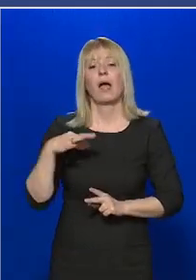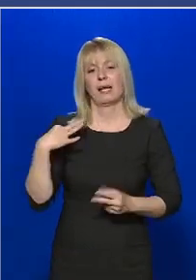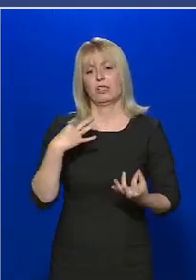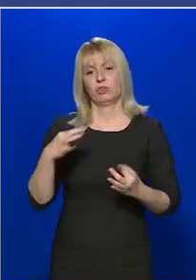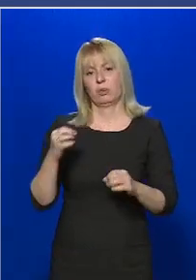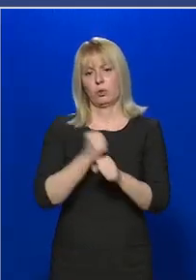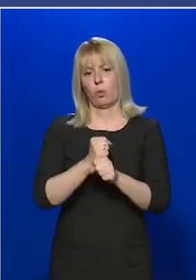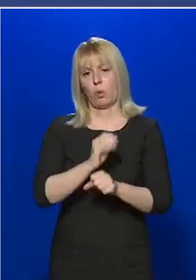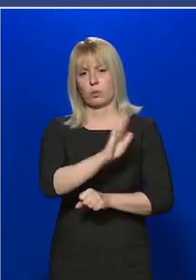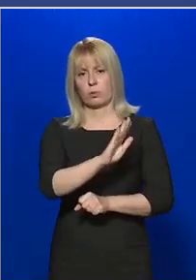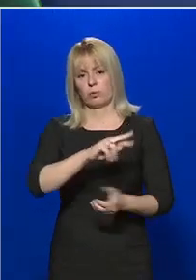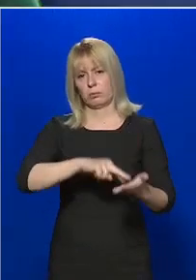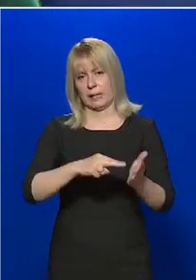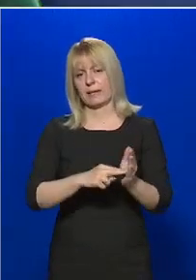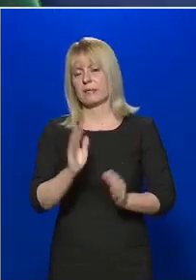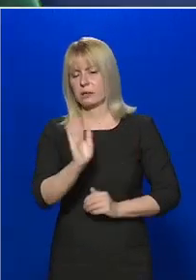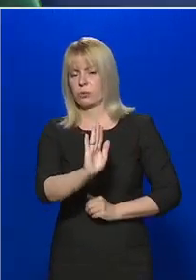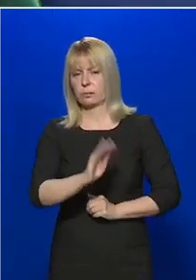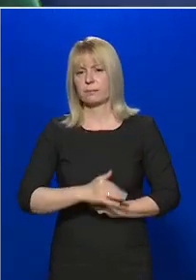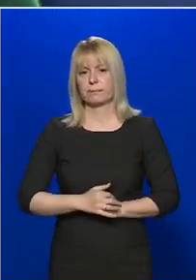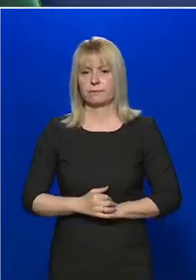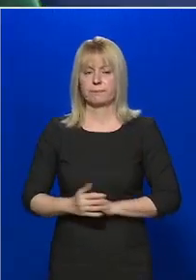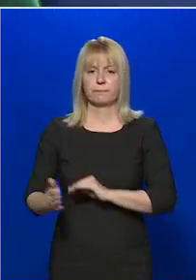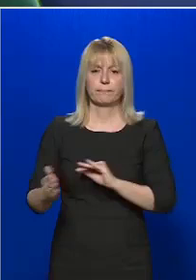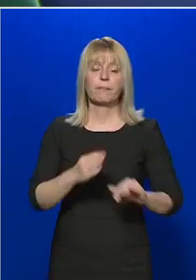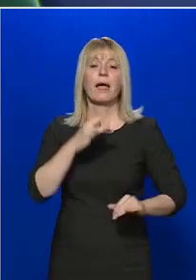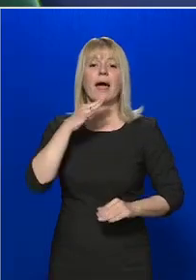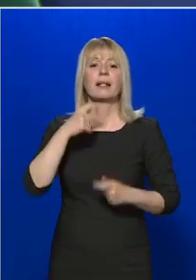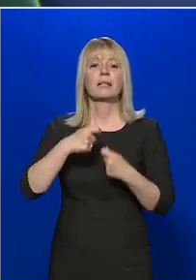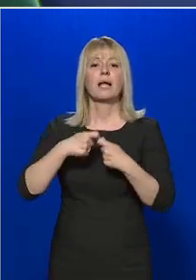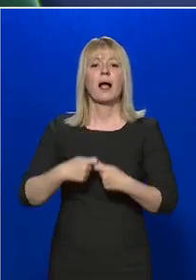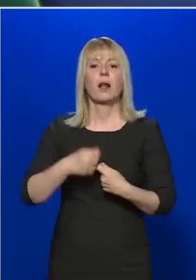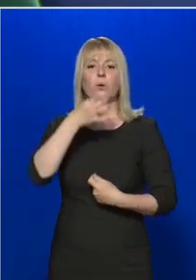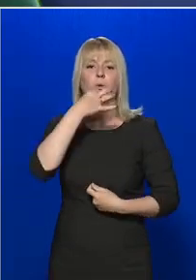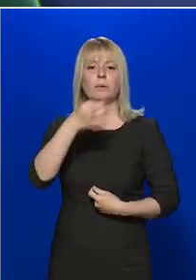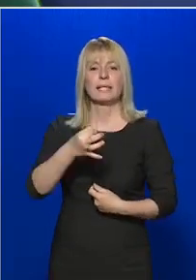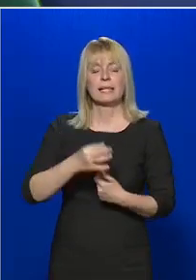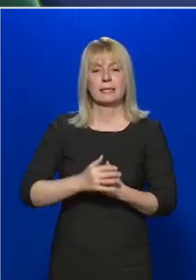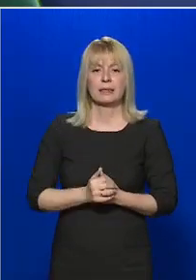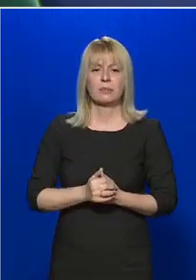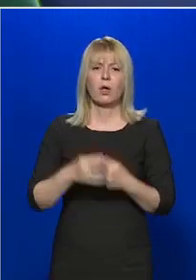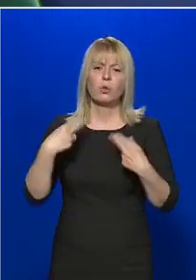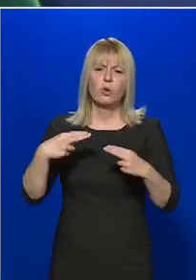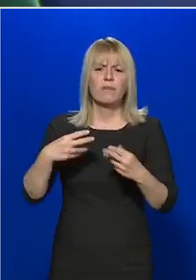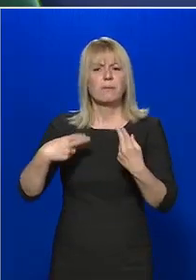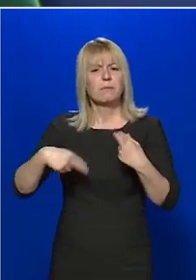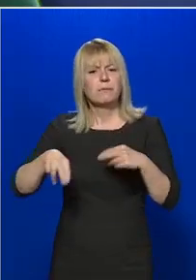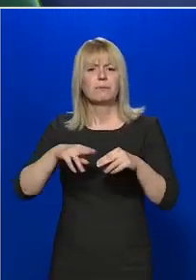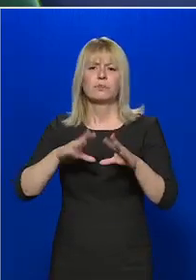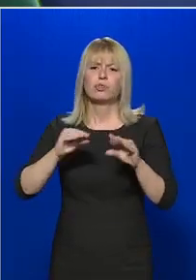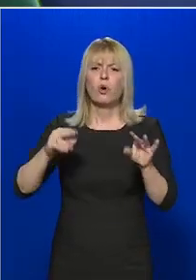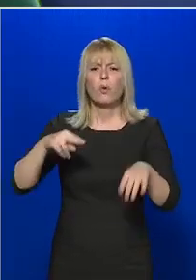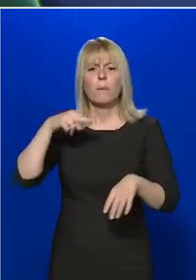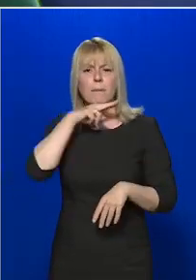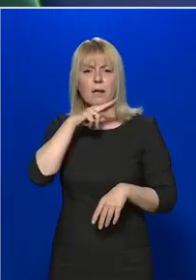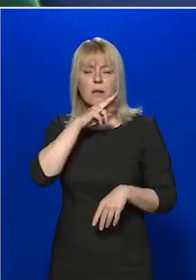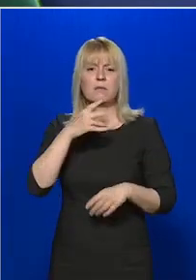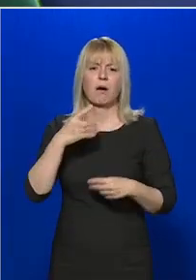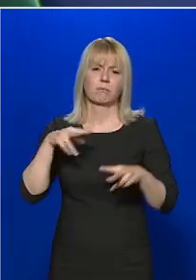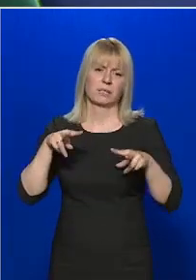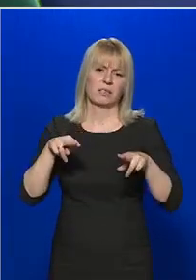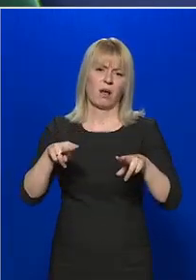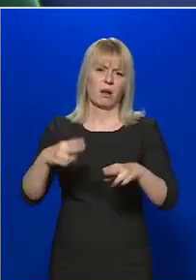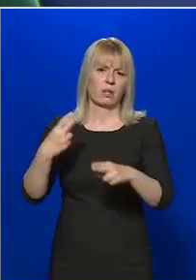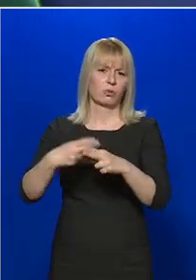ellátására terveztük. Az RTL Klub kérdezi, továbbra is sok panaszt kapunk, amiatt, hogy a daganatos betegeket nem